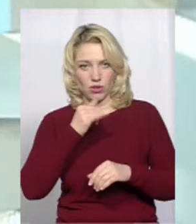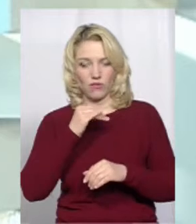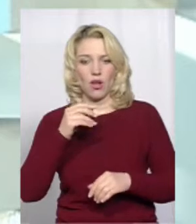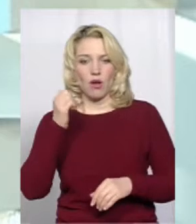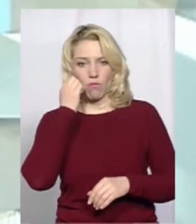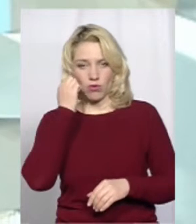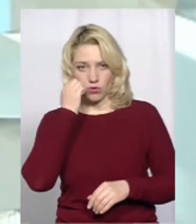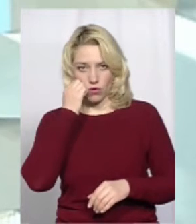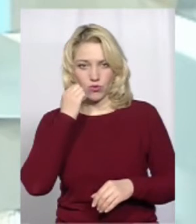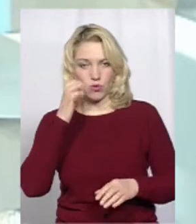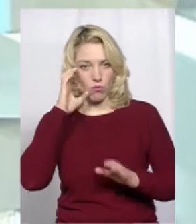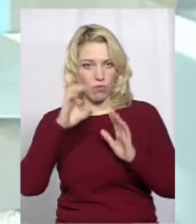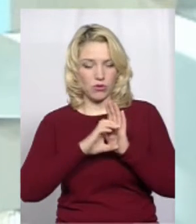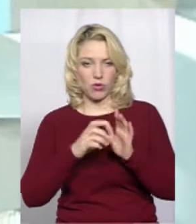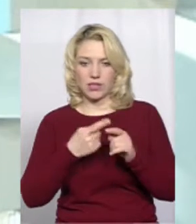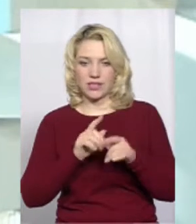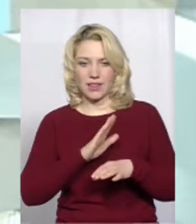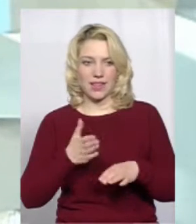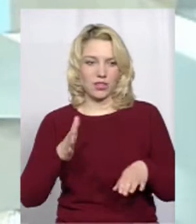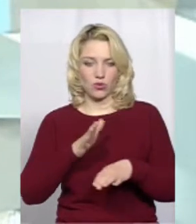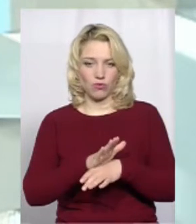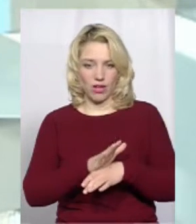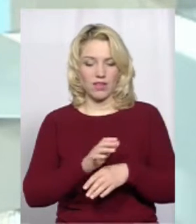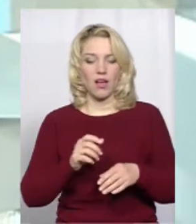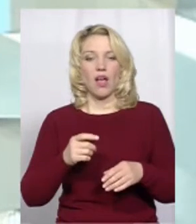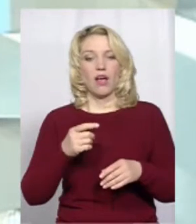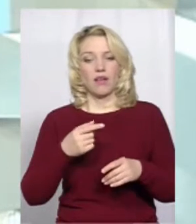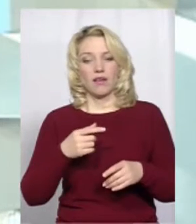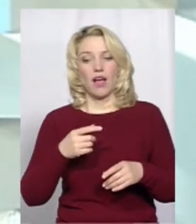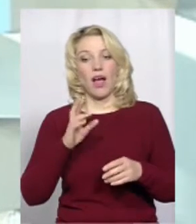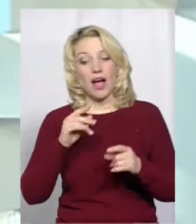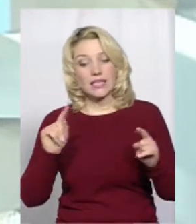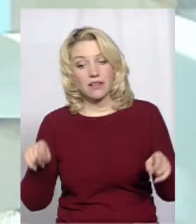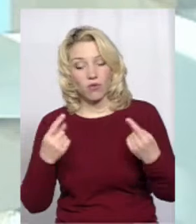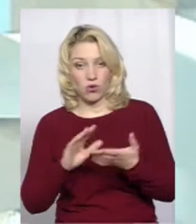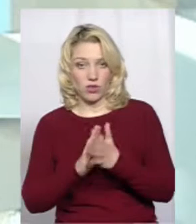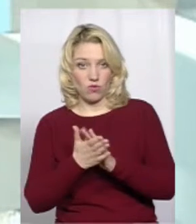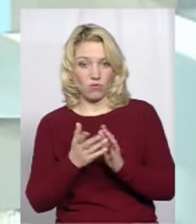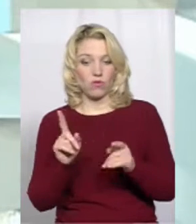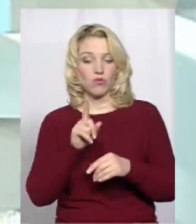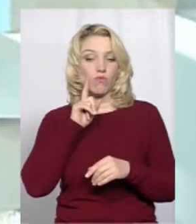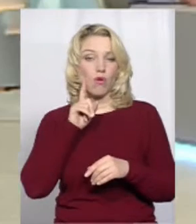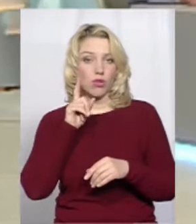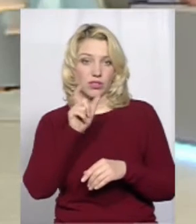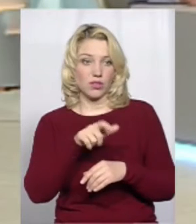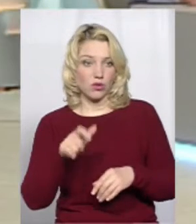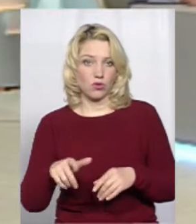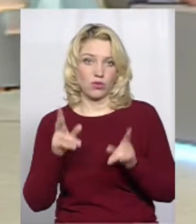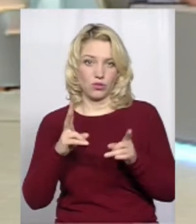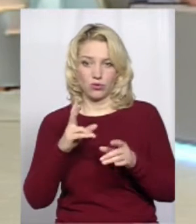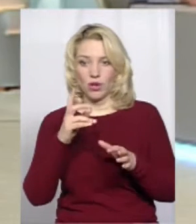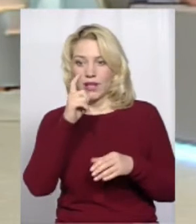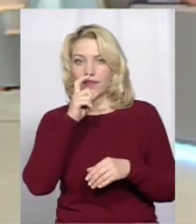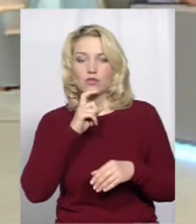патріархаті, я знаю, що це таке. Це не диктування умов, а створення умов для того, щоб молоде покоління, і навіть старші жіночки, які не